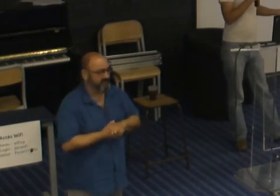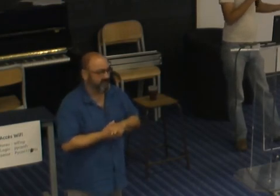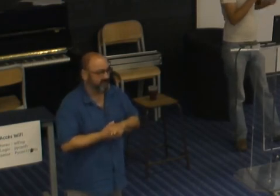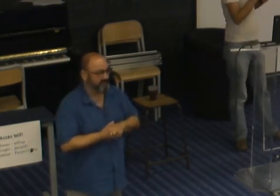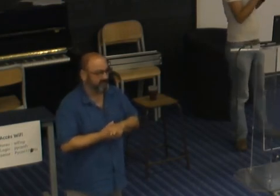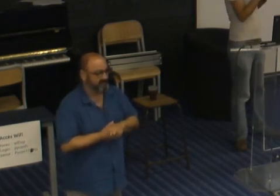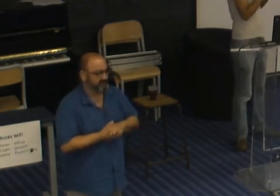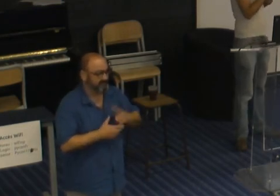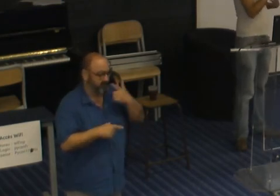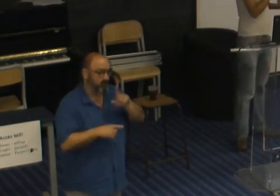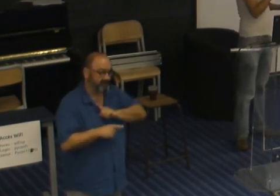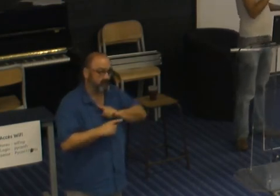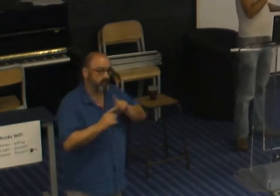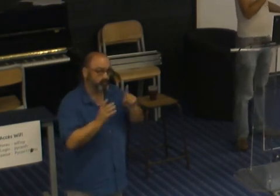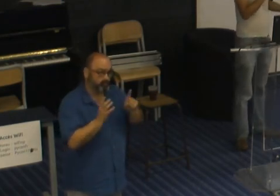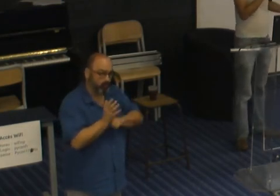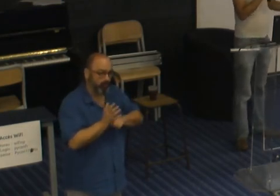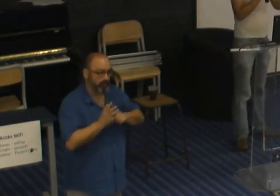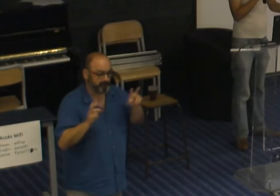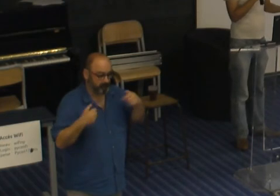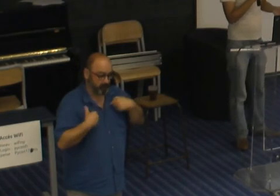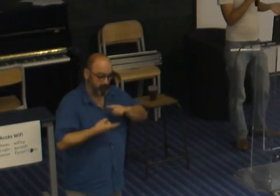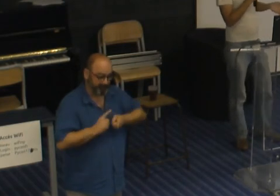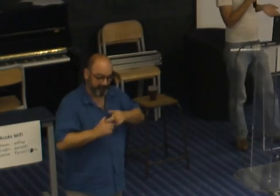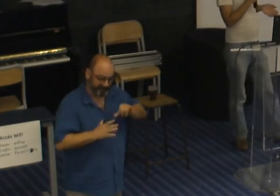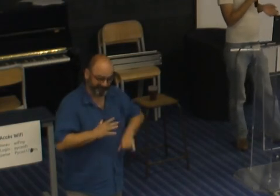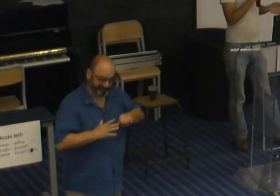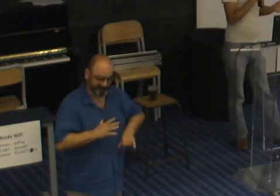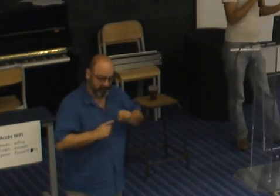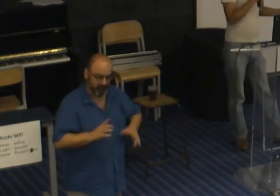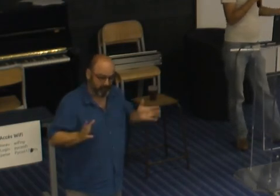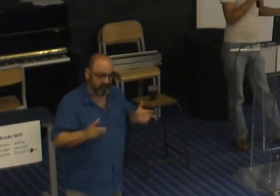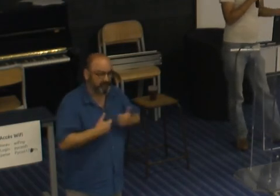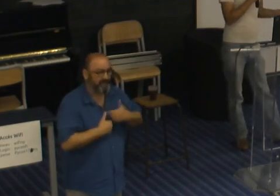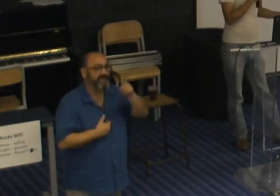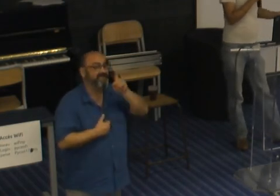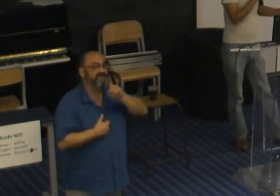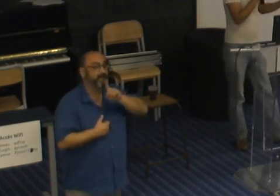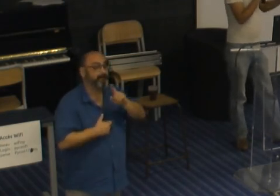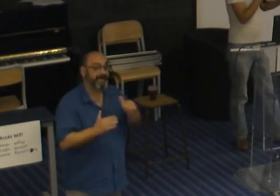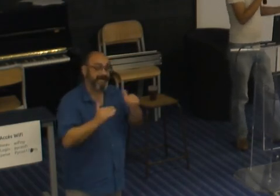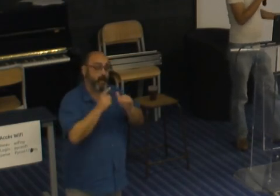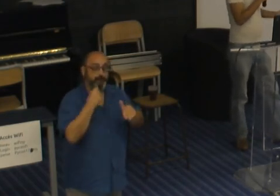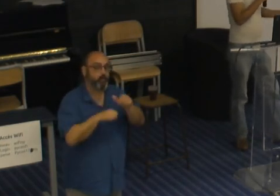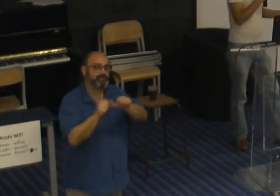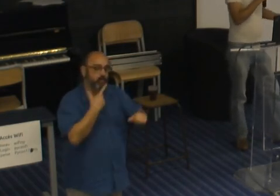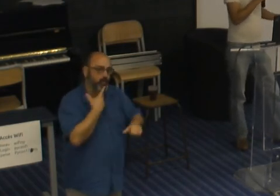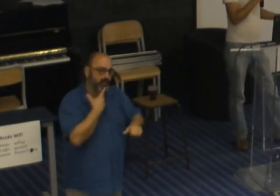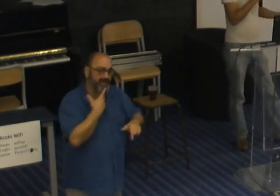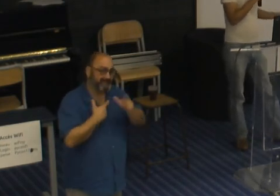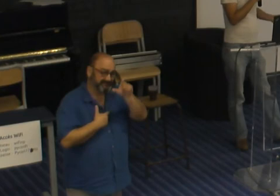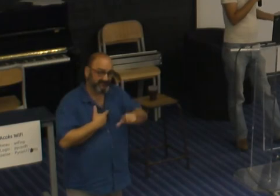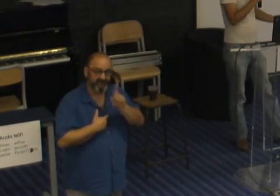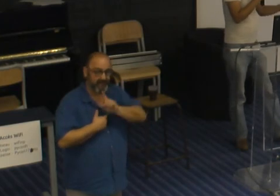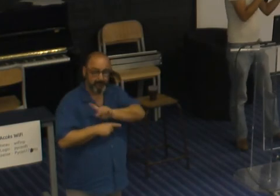on a aussi un droit à la médiocrité en fait quelqu'un disait les femmes seront l'égale des hommes le jour où une incompétente sera nommée à un